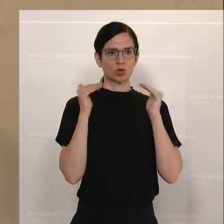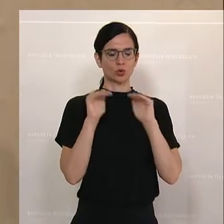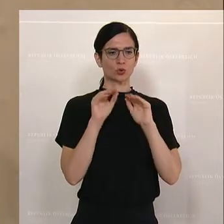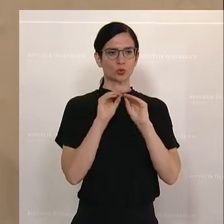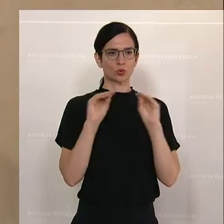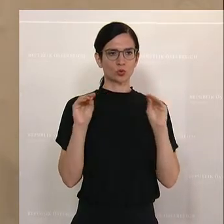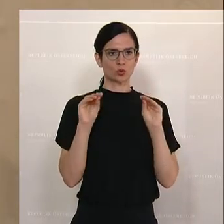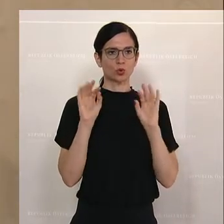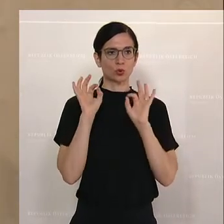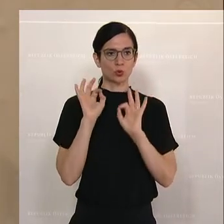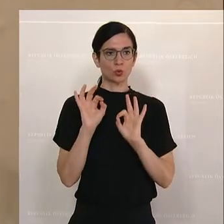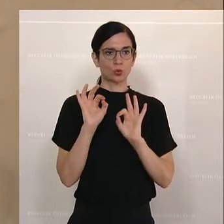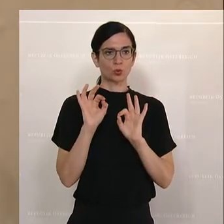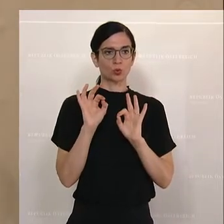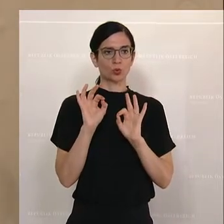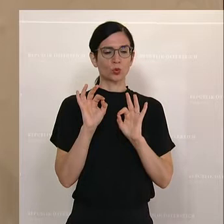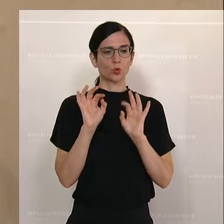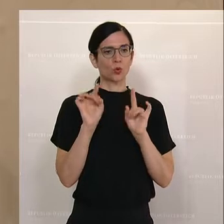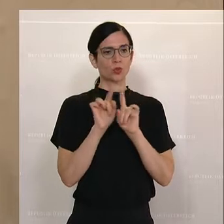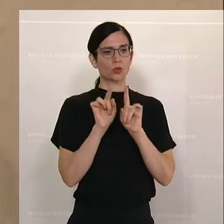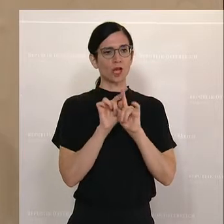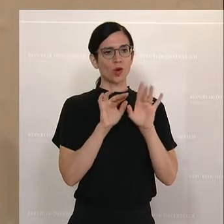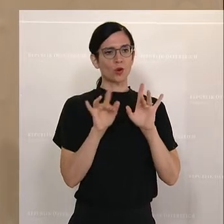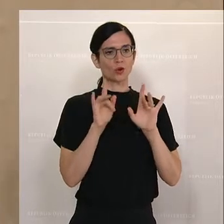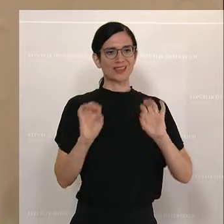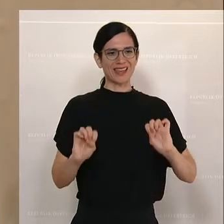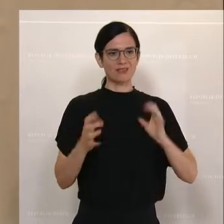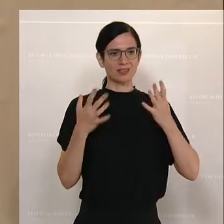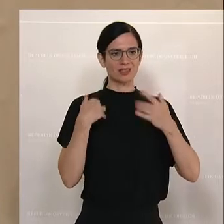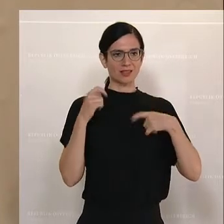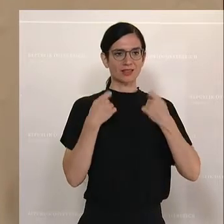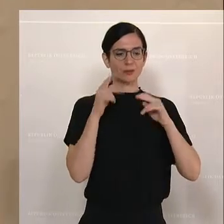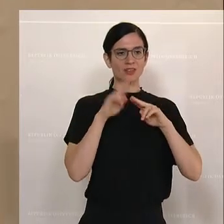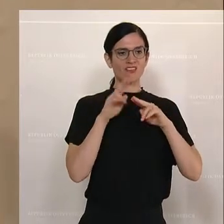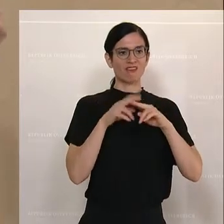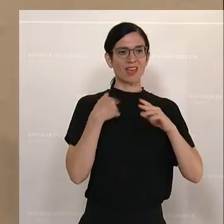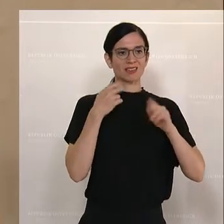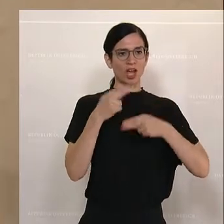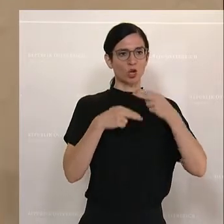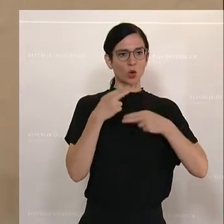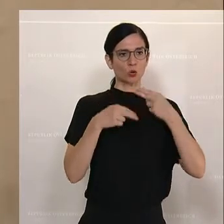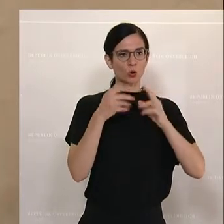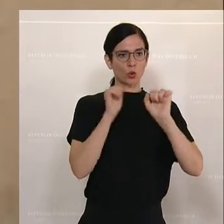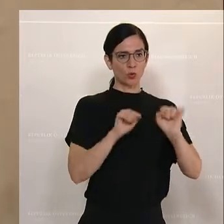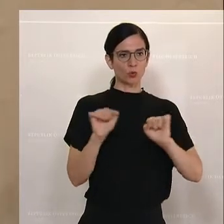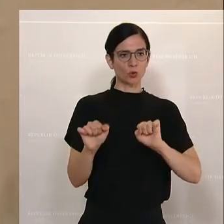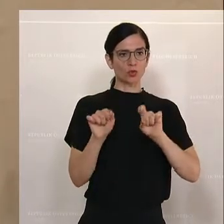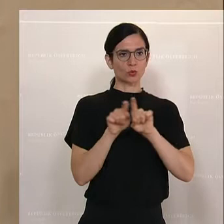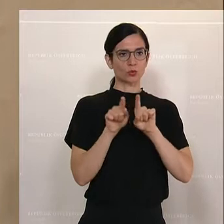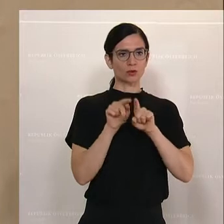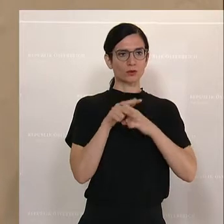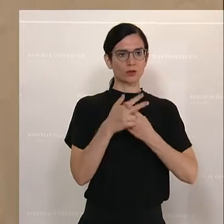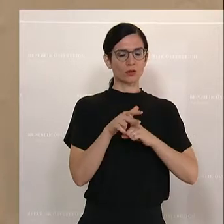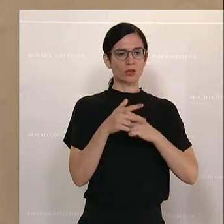und erfolgreich sein, wenn es auch die dementsprechenden Kontrollmöglichkeiten gibt und die Instrumentarien, die wir auch auf